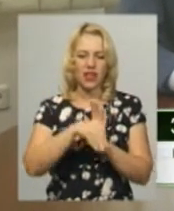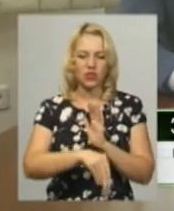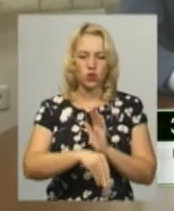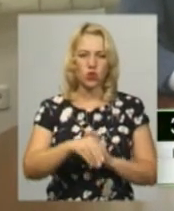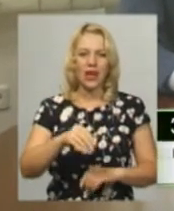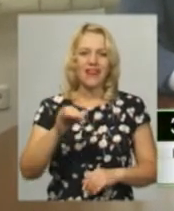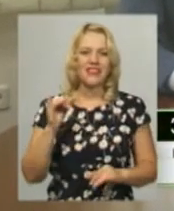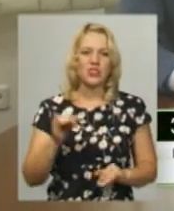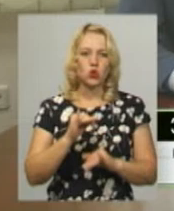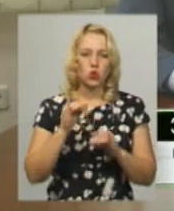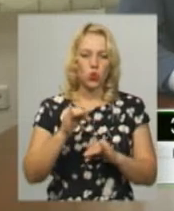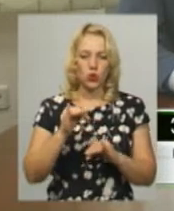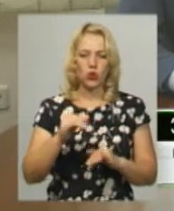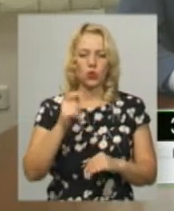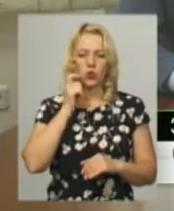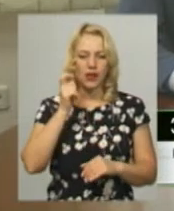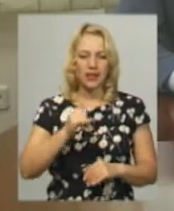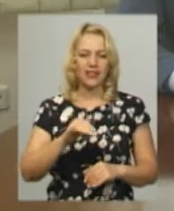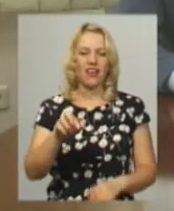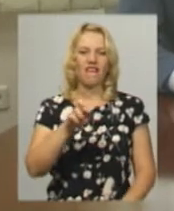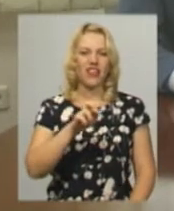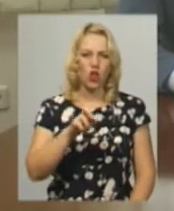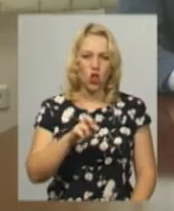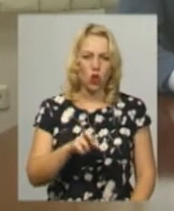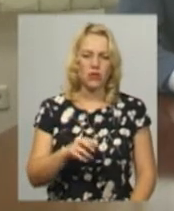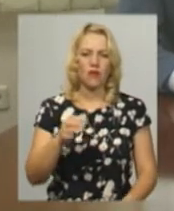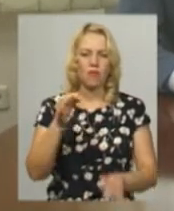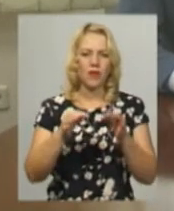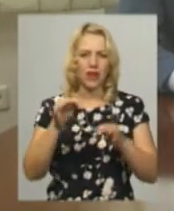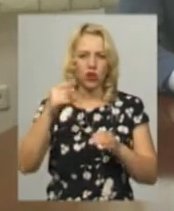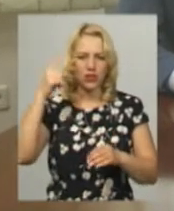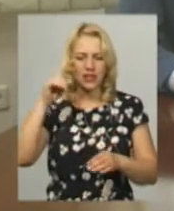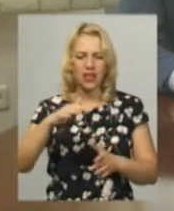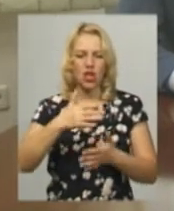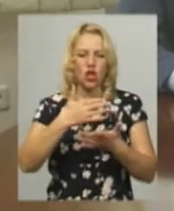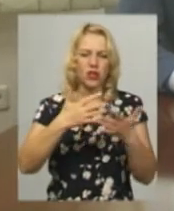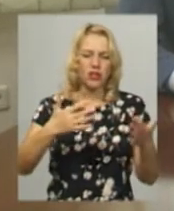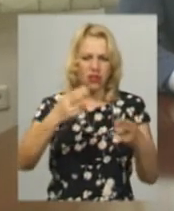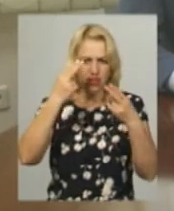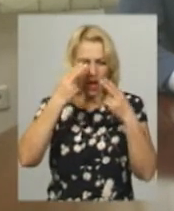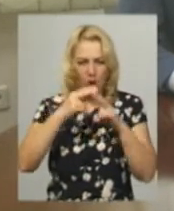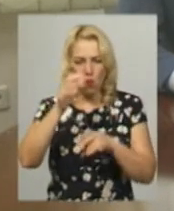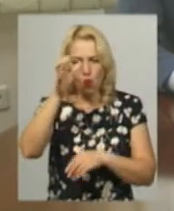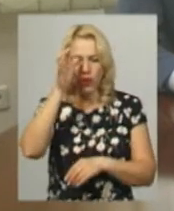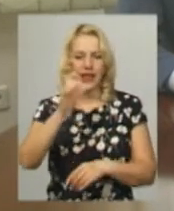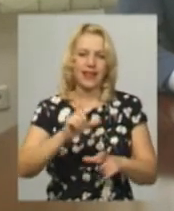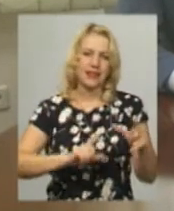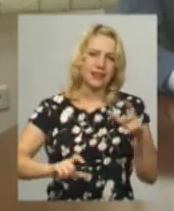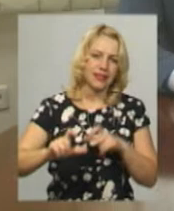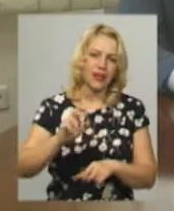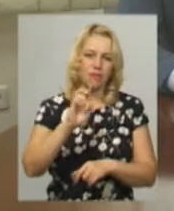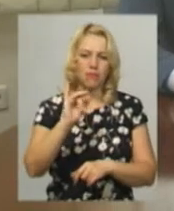філософа-природознавця, засновника цілої низки нових галузей науки, геохімії, біохімії,